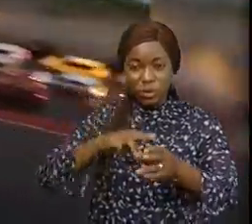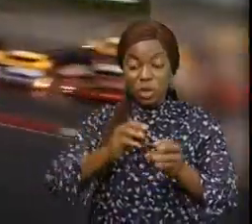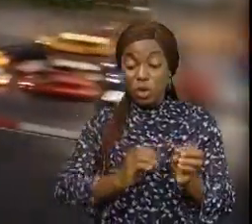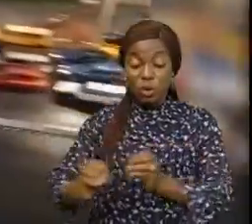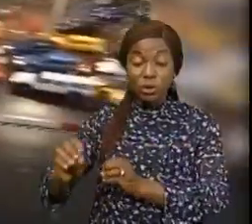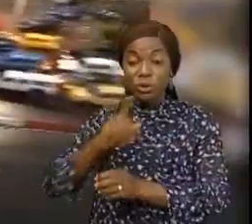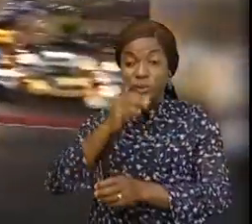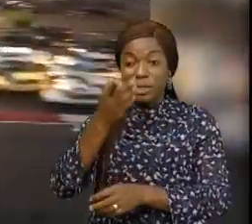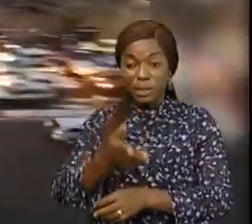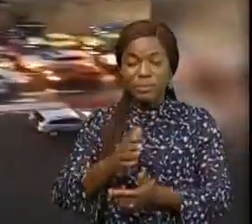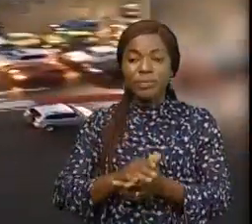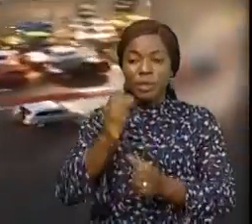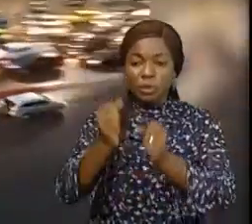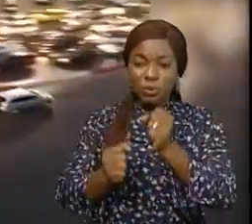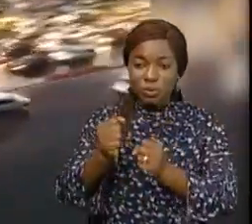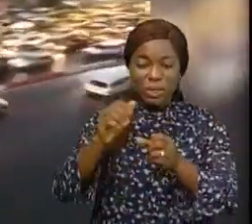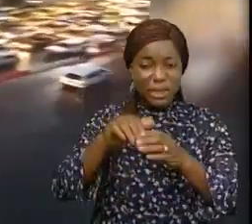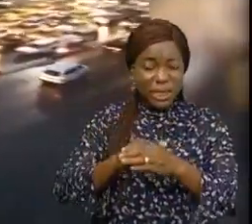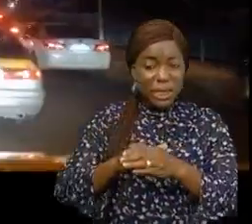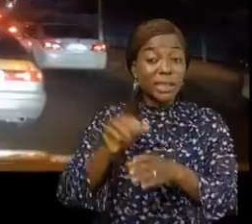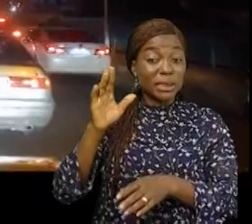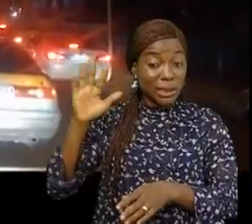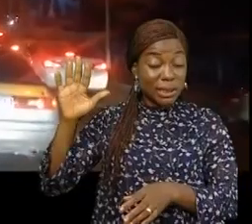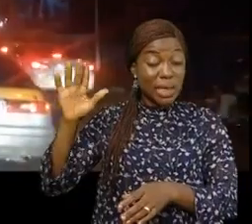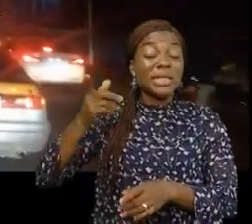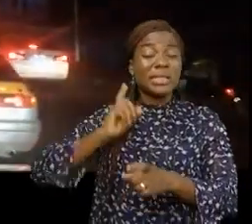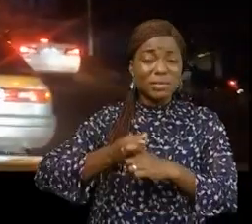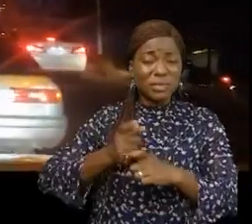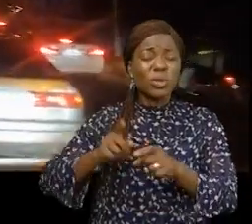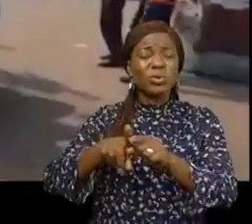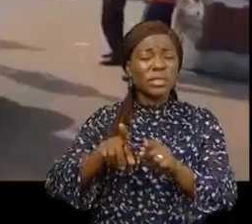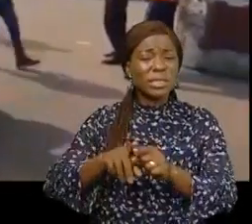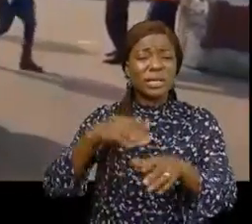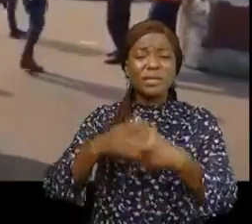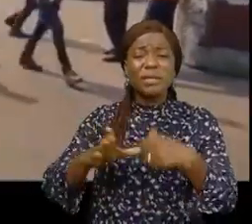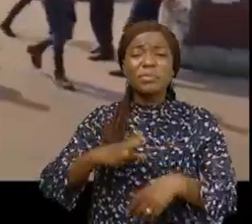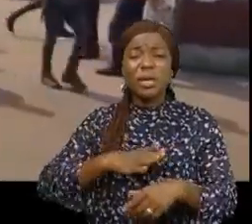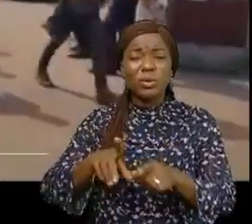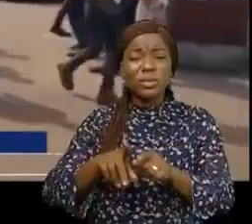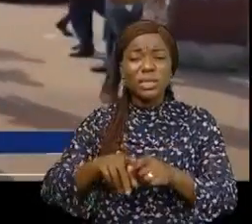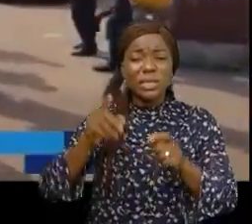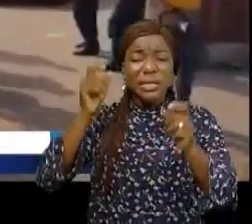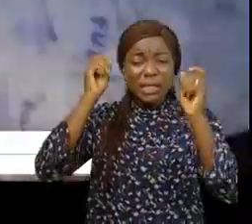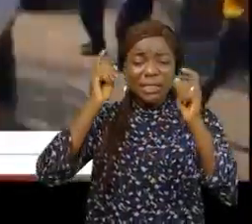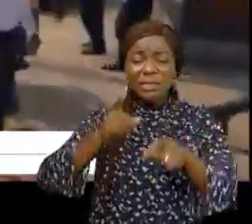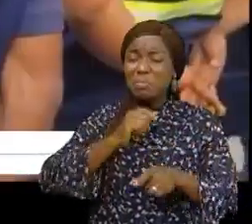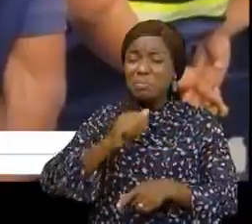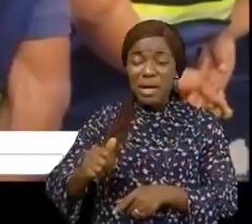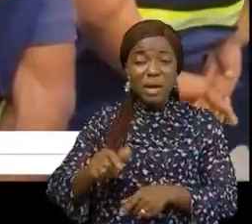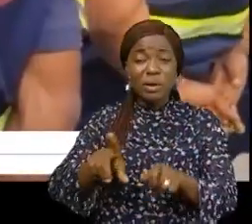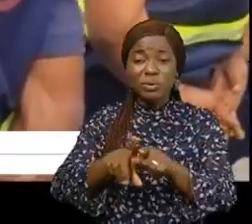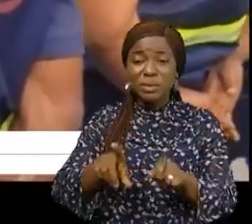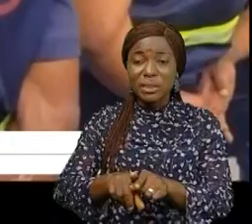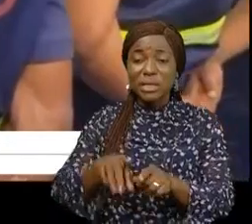temps qui courent conduire dans la capitale est la chose la plus détestée au regard de l'indiscipline de certains usagers dont